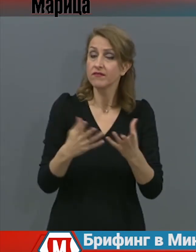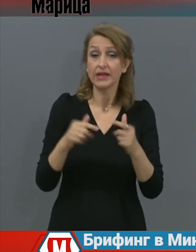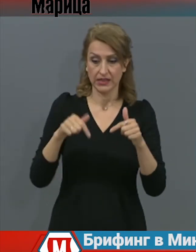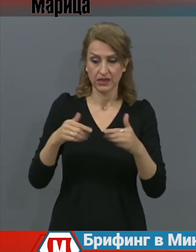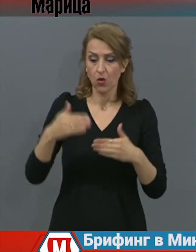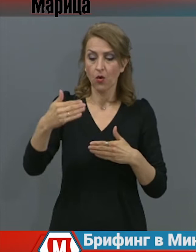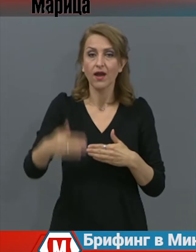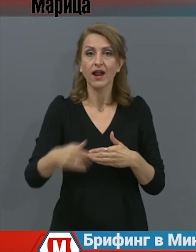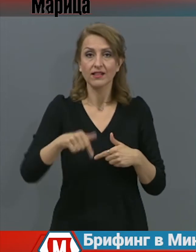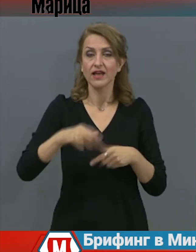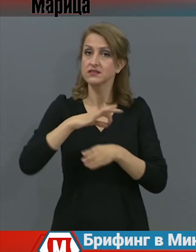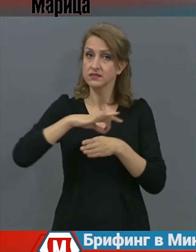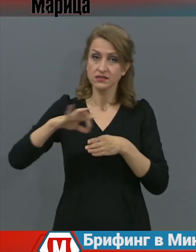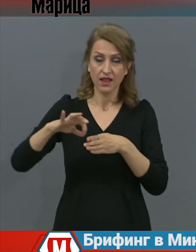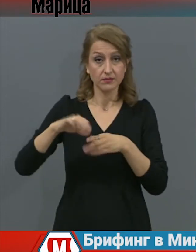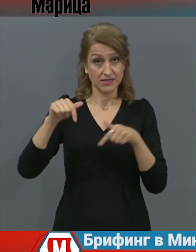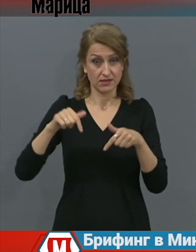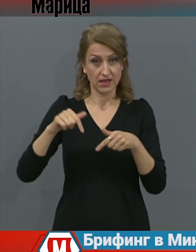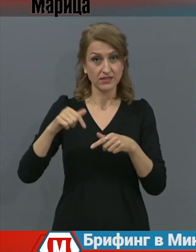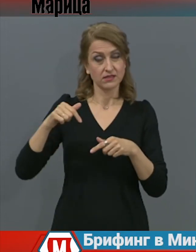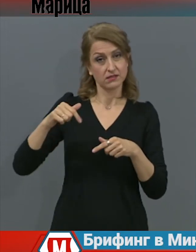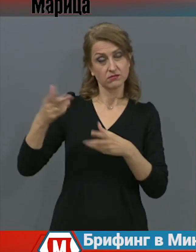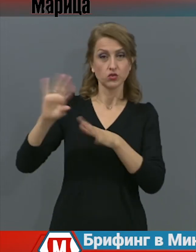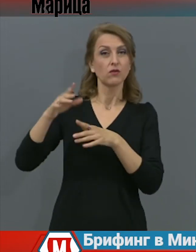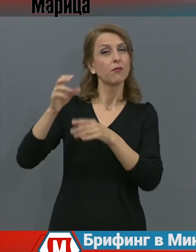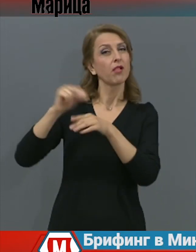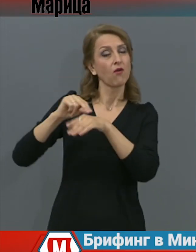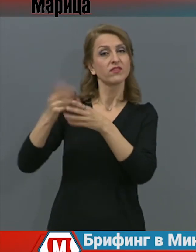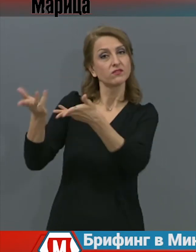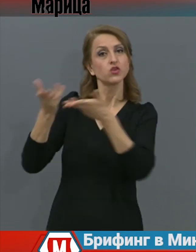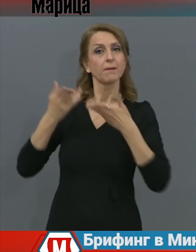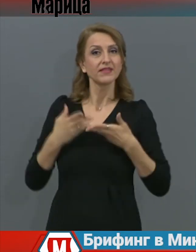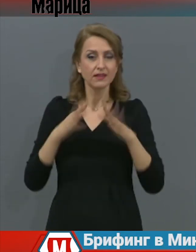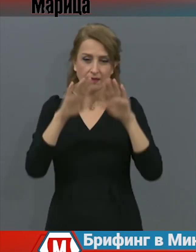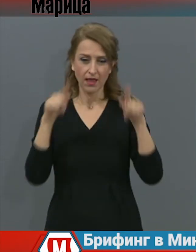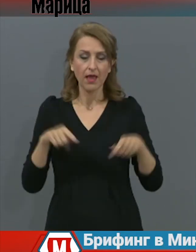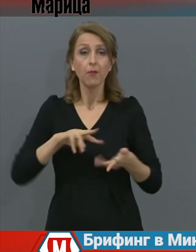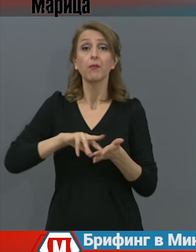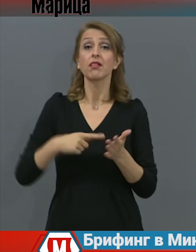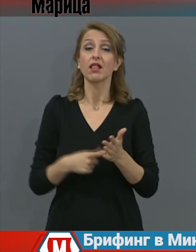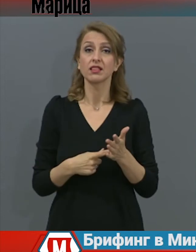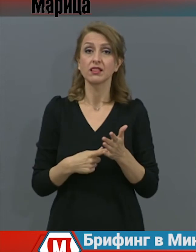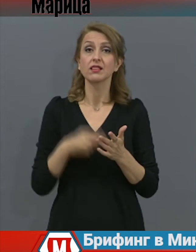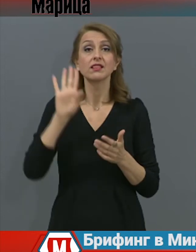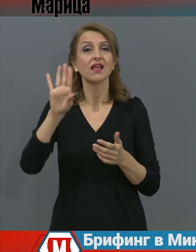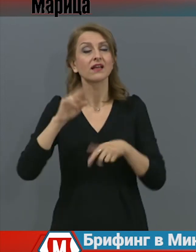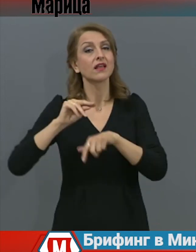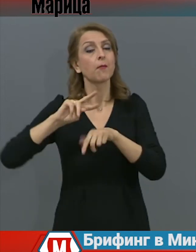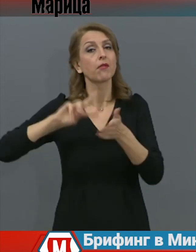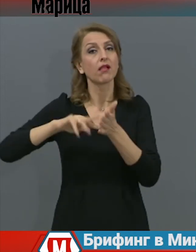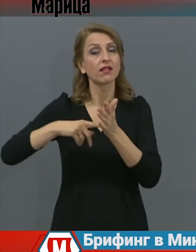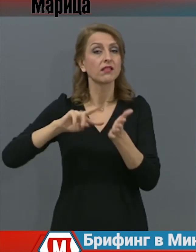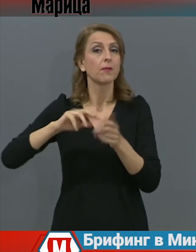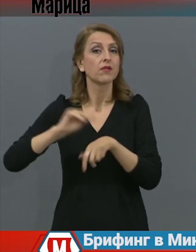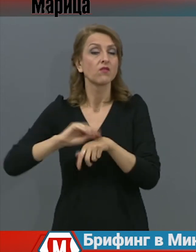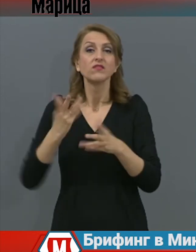седмица. Днес ще ми представят колегите от Центъра по заразени и празитни болести дизайна му, точно какво включва. Вече